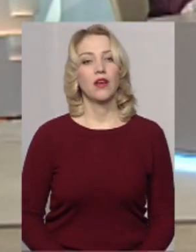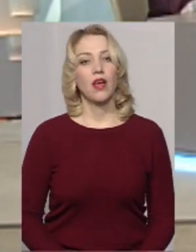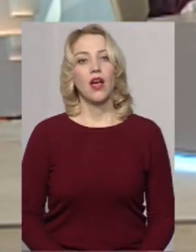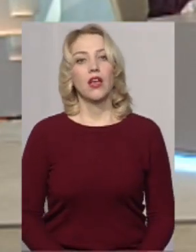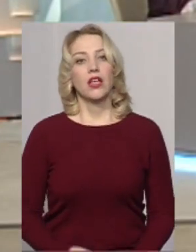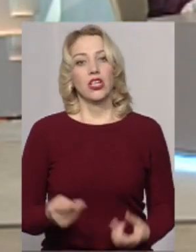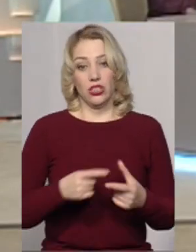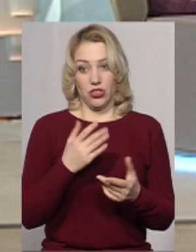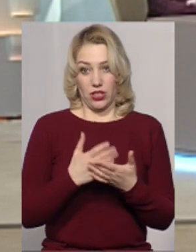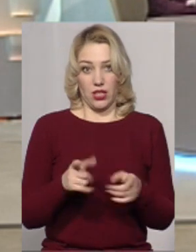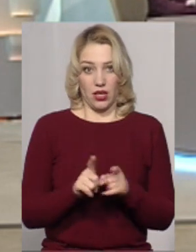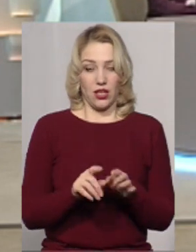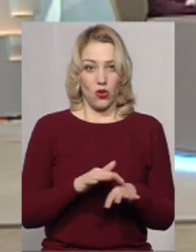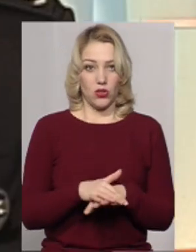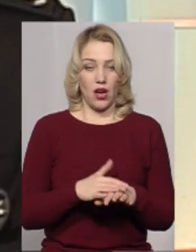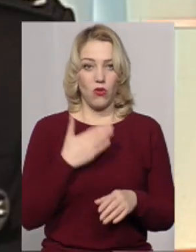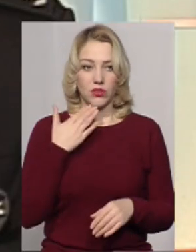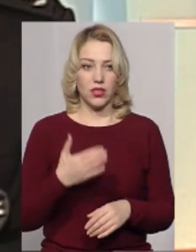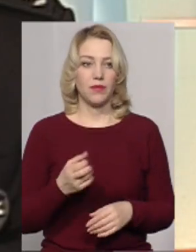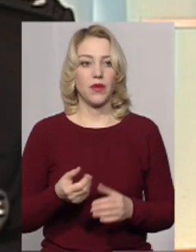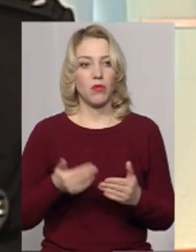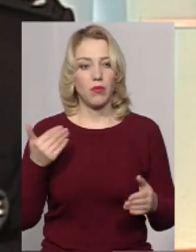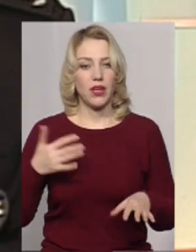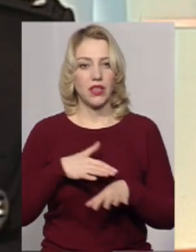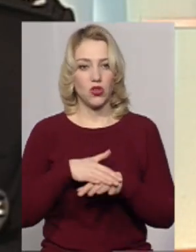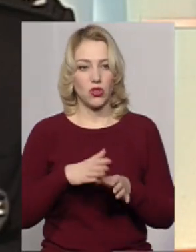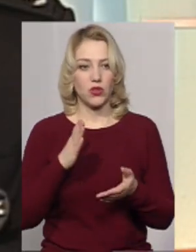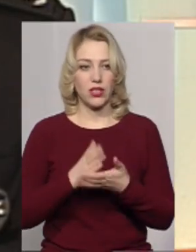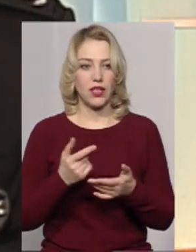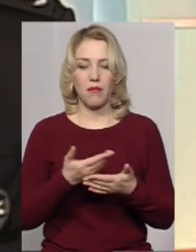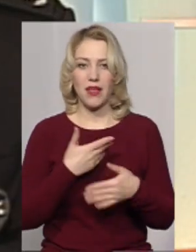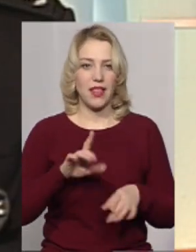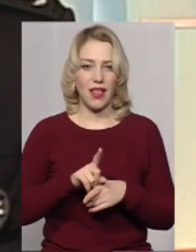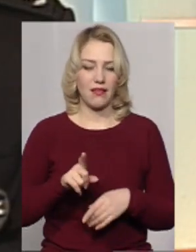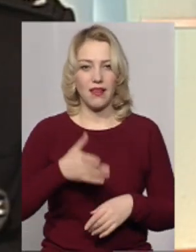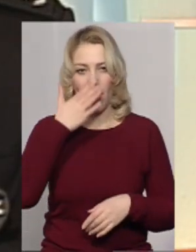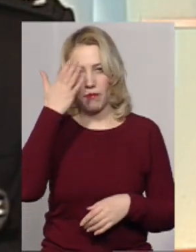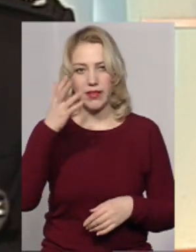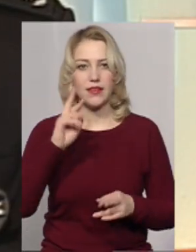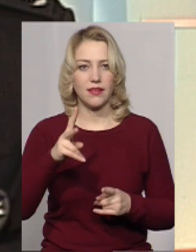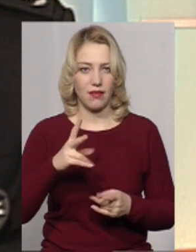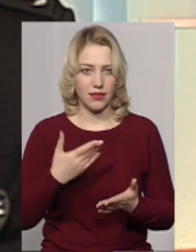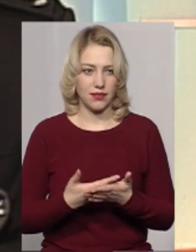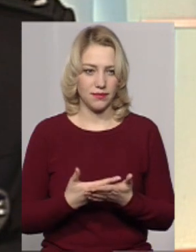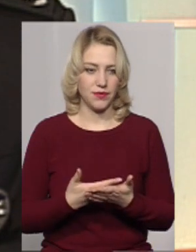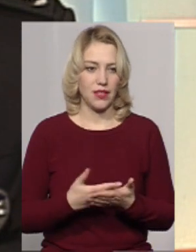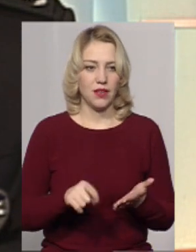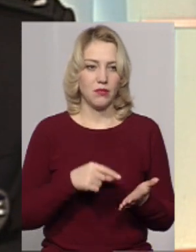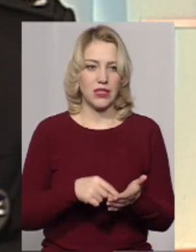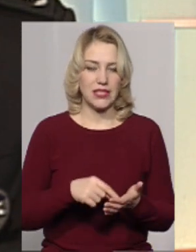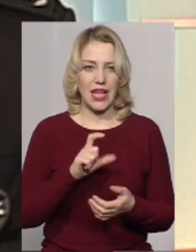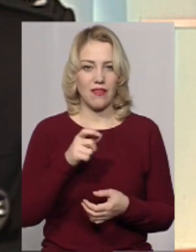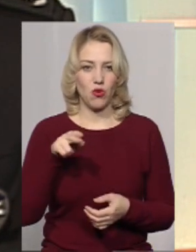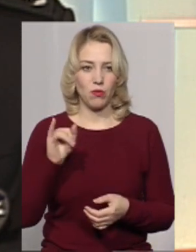Чи є взагалі такі розрахунки? Ну, попередні розрахунки є. Ми не такі амбітні, як, наприклад, міста